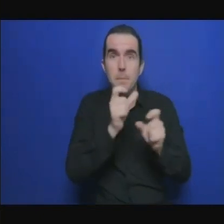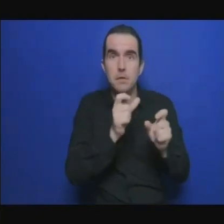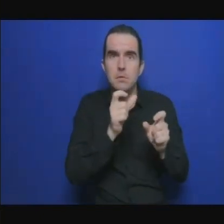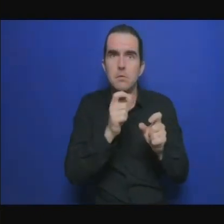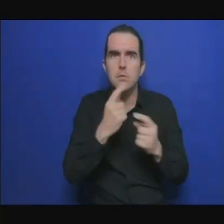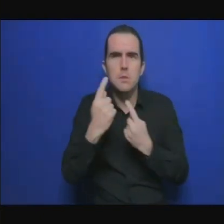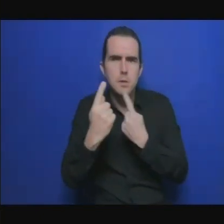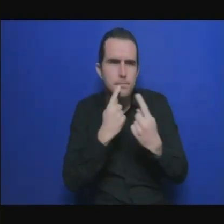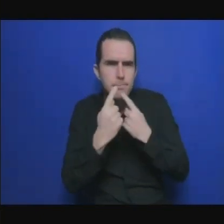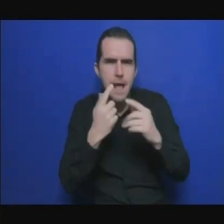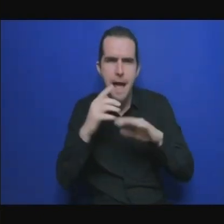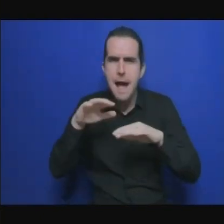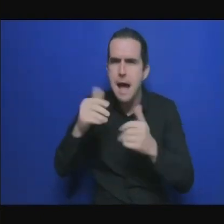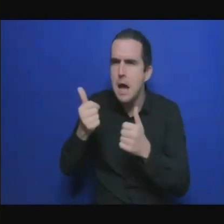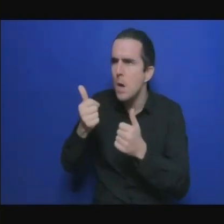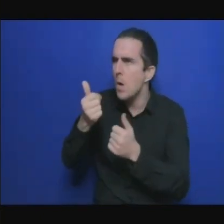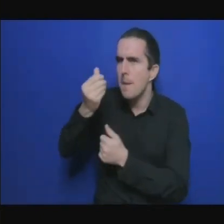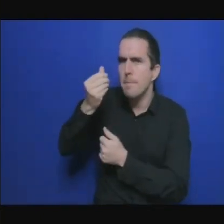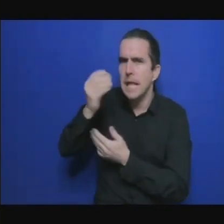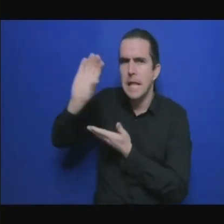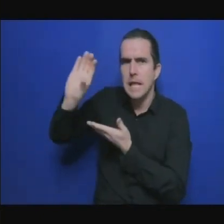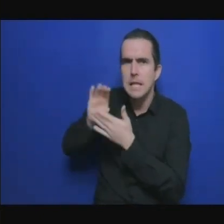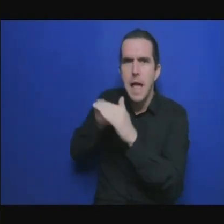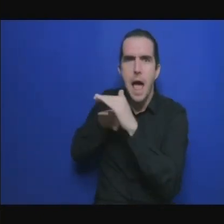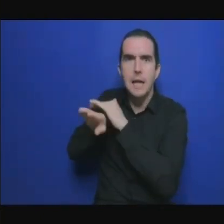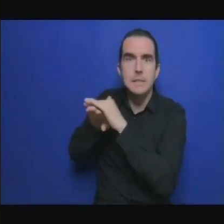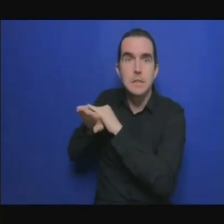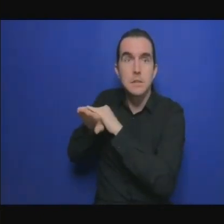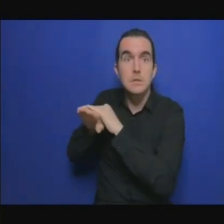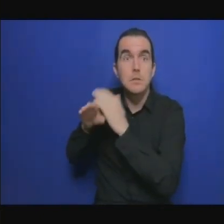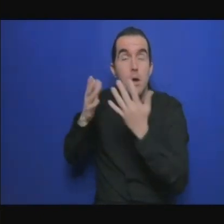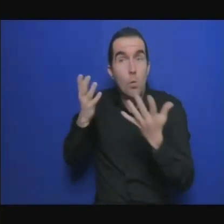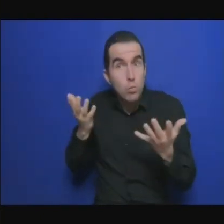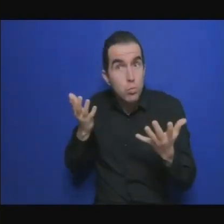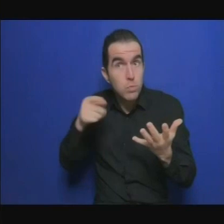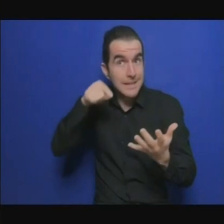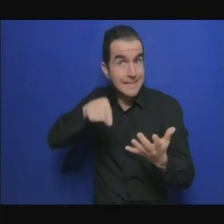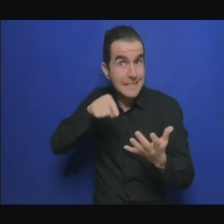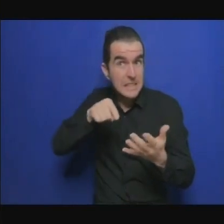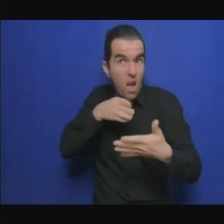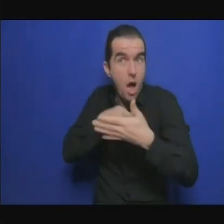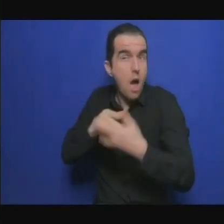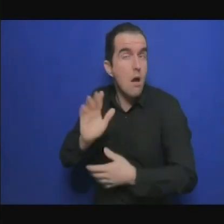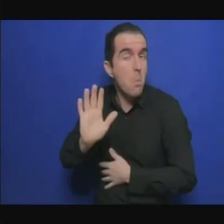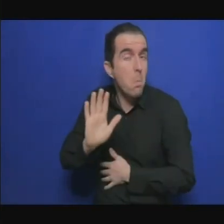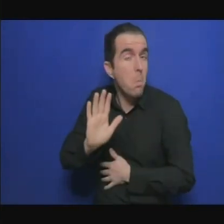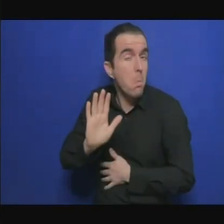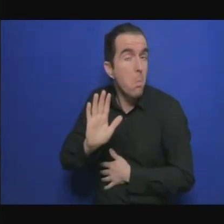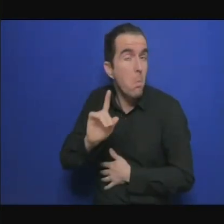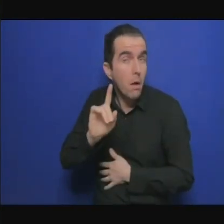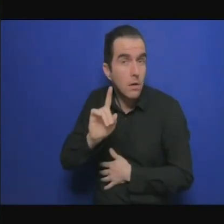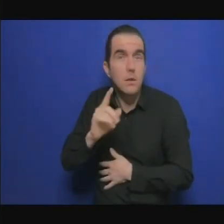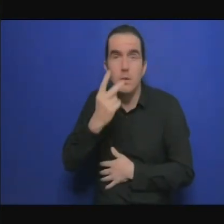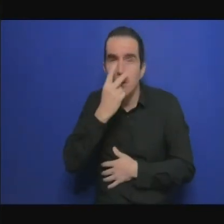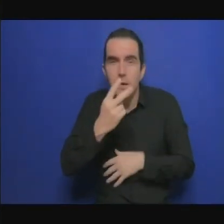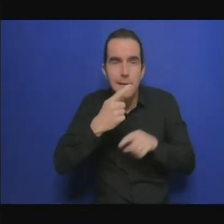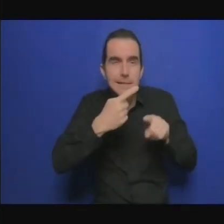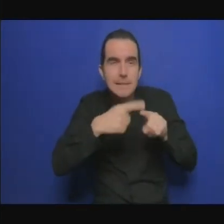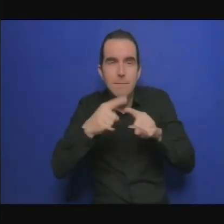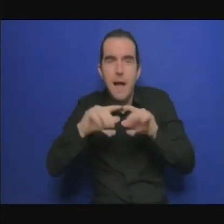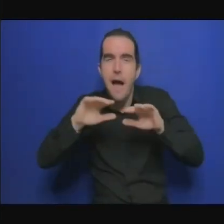devons examiner toutes les différentes étapes du processus de l'accès jusqu'à la présentation d'un rapport